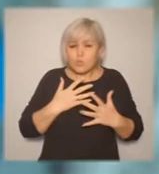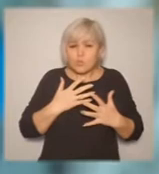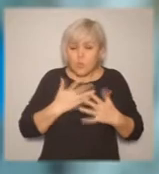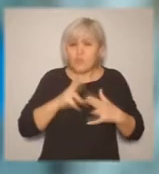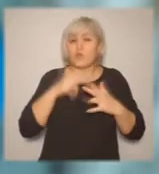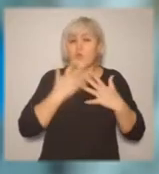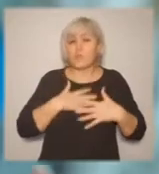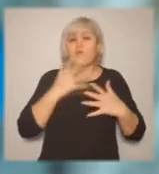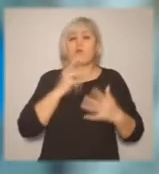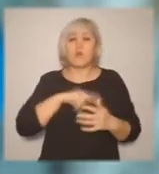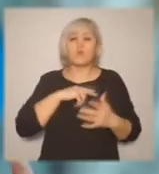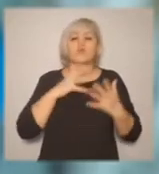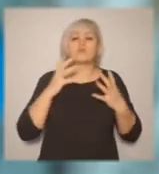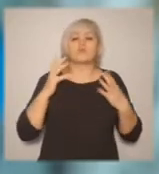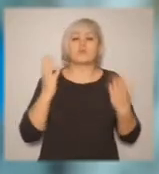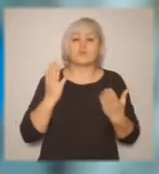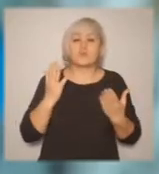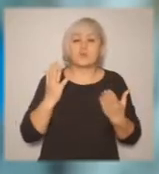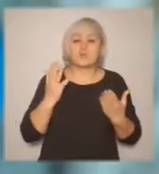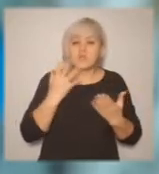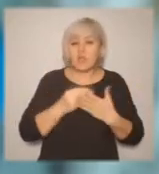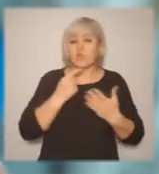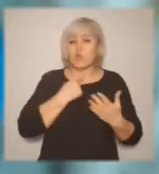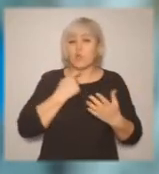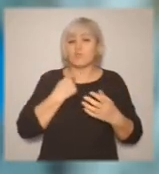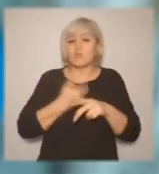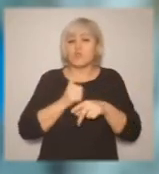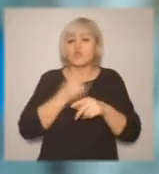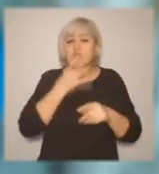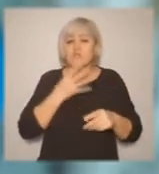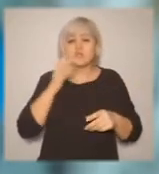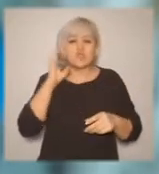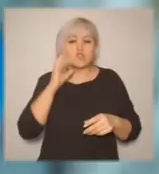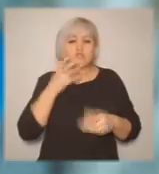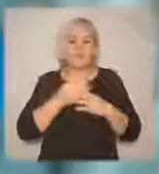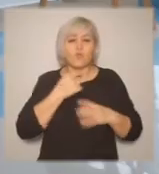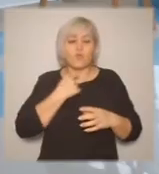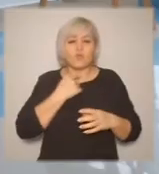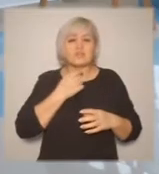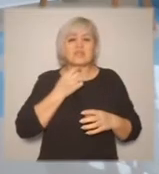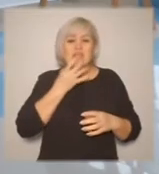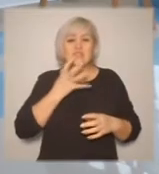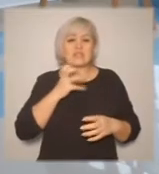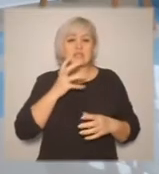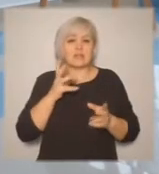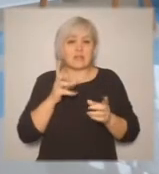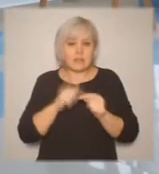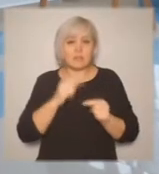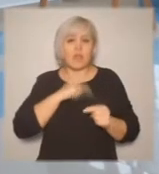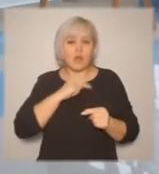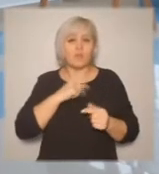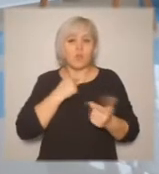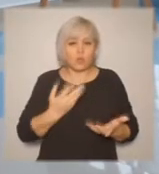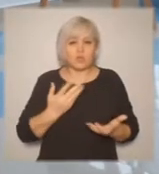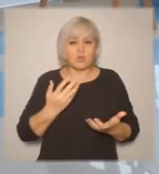Это любовь работы со своим голосом, потому что мне очень нравится слышать свой голос, мне нравится с ним работать. Помимо того, что мне нравится